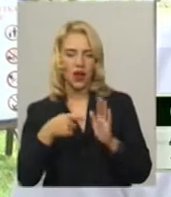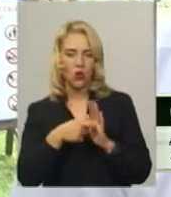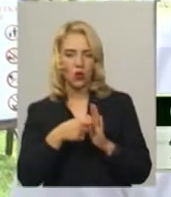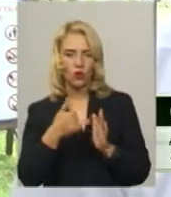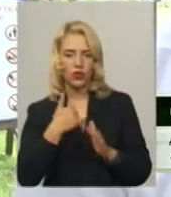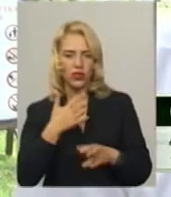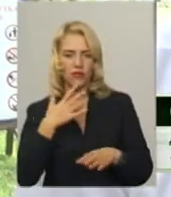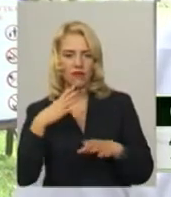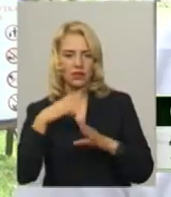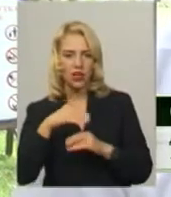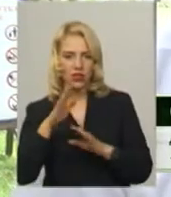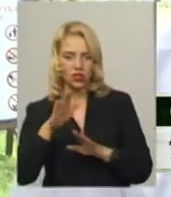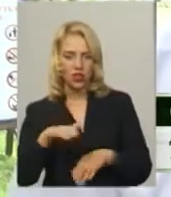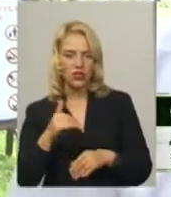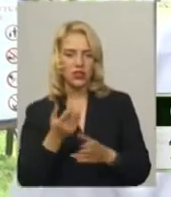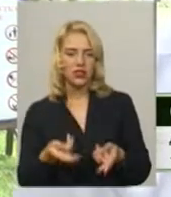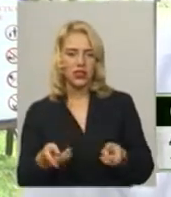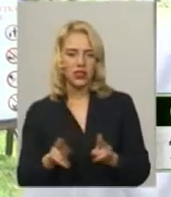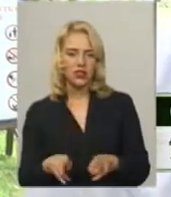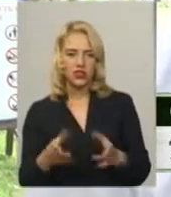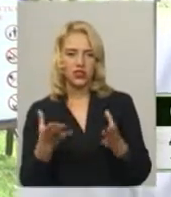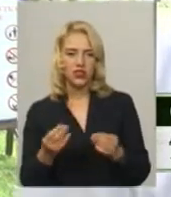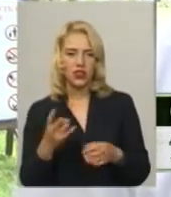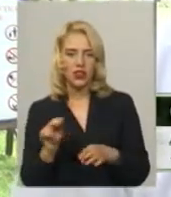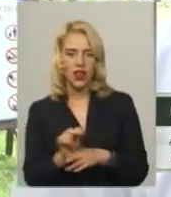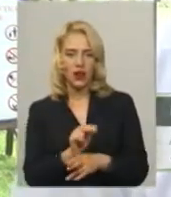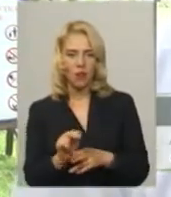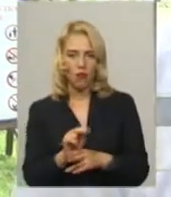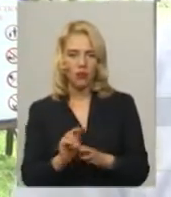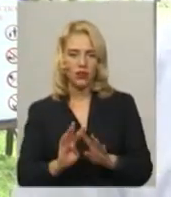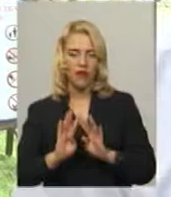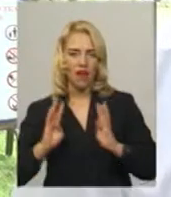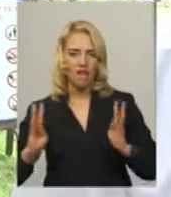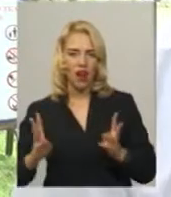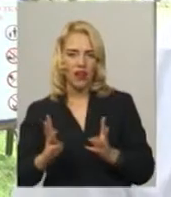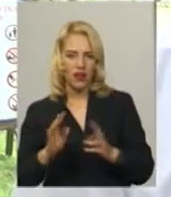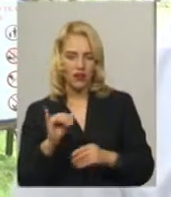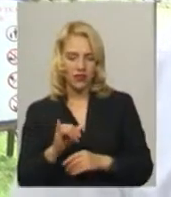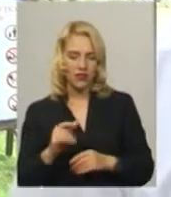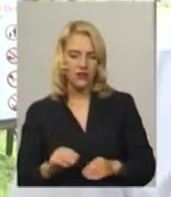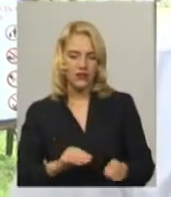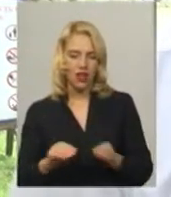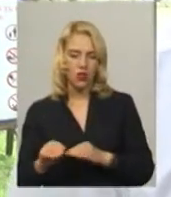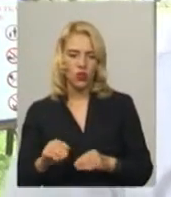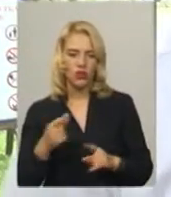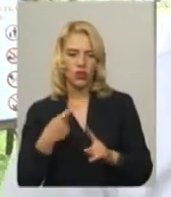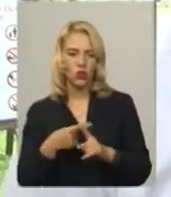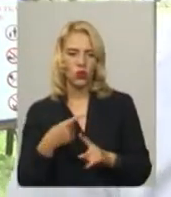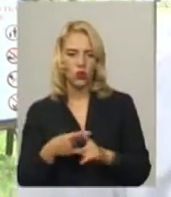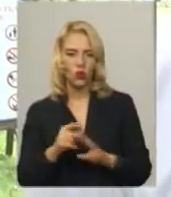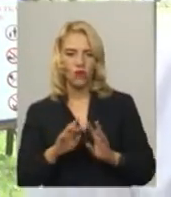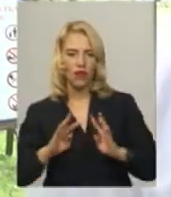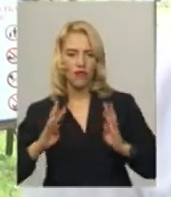вистачає, залишається ще на ремонт вольєрів і на встановлення додаткових вольєрів